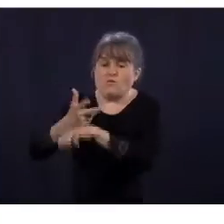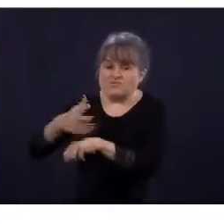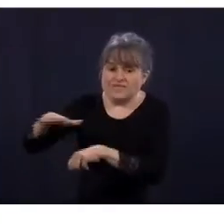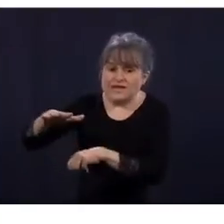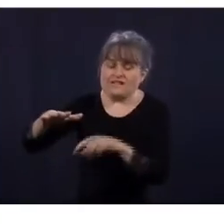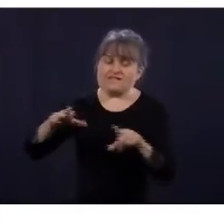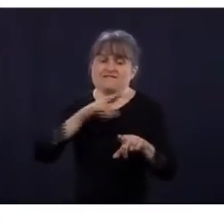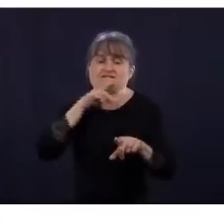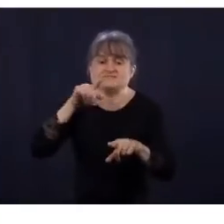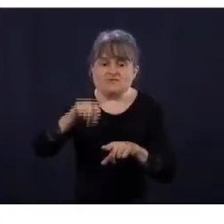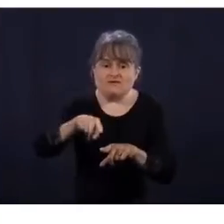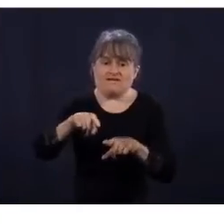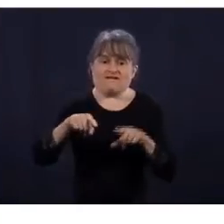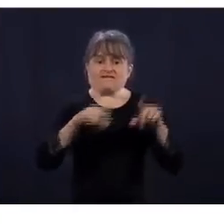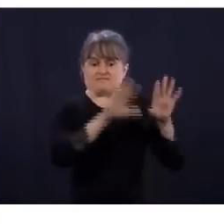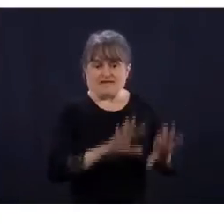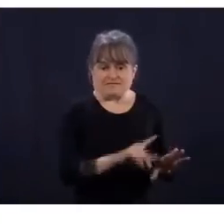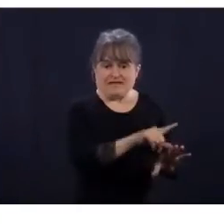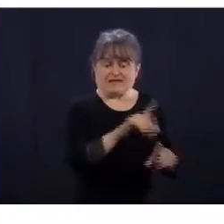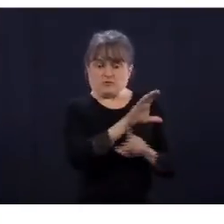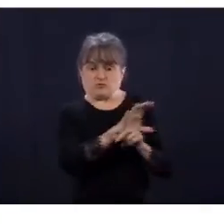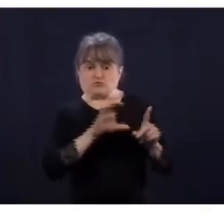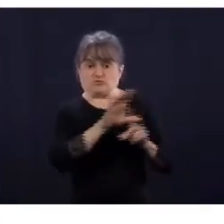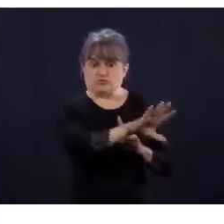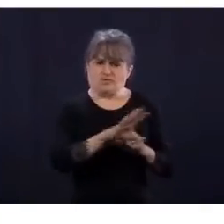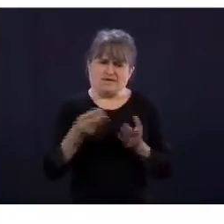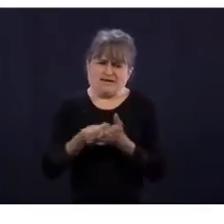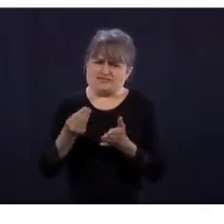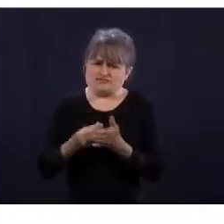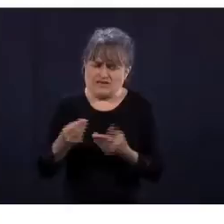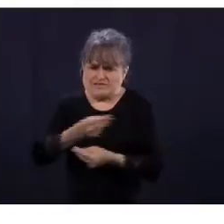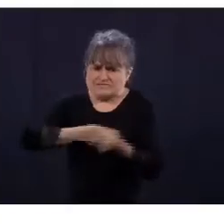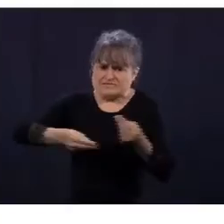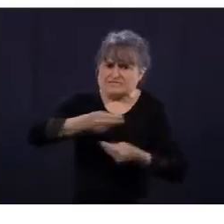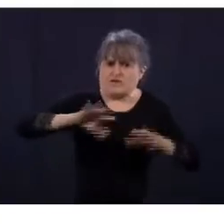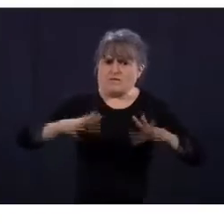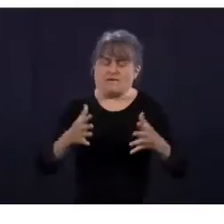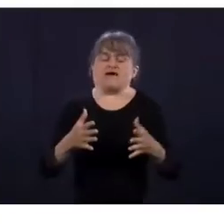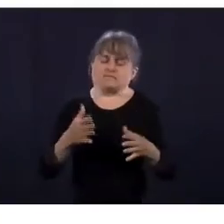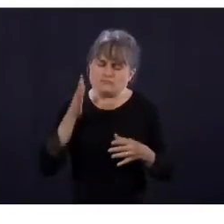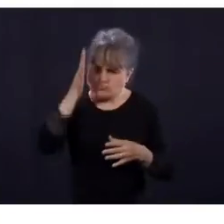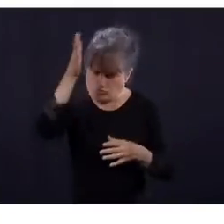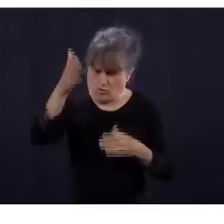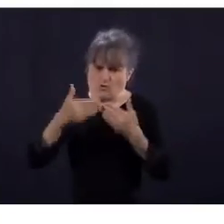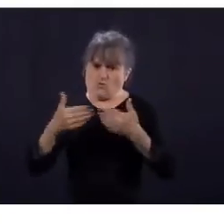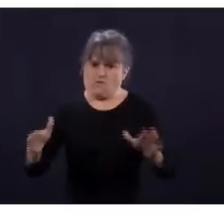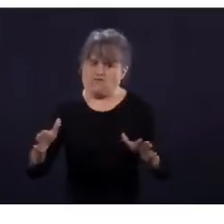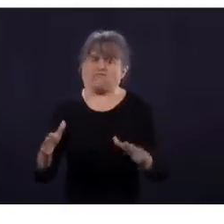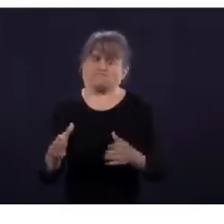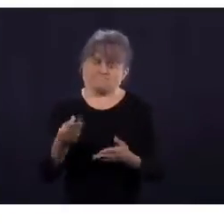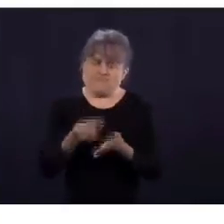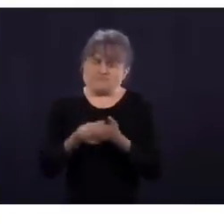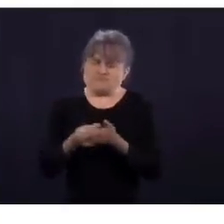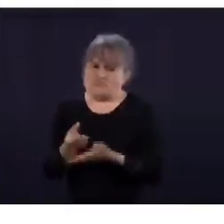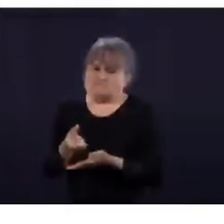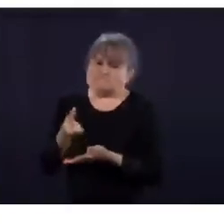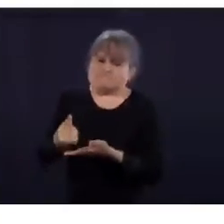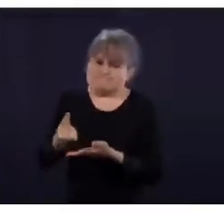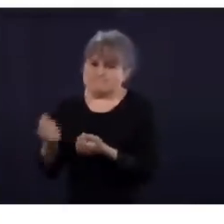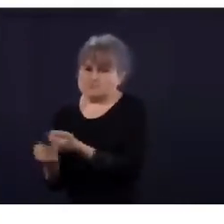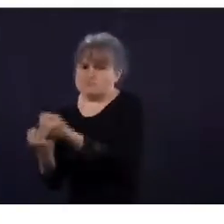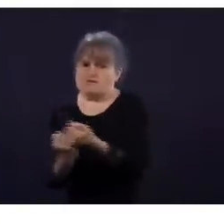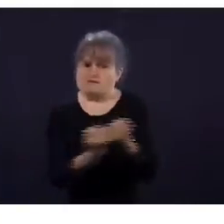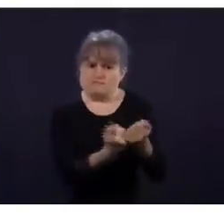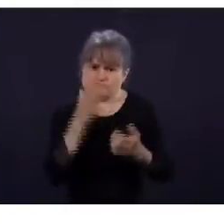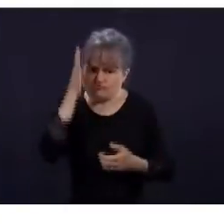des approches de cette nature-là qui pourront être refaites. Donc, c'est sûr qu ne pourra pas remettre les